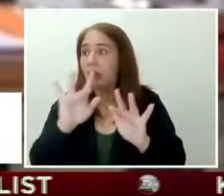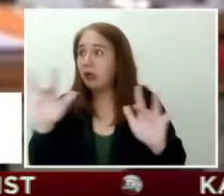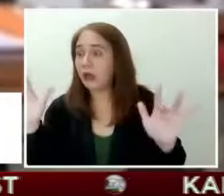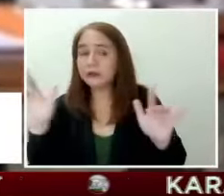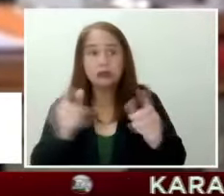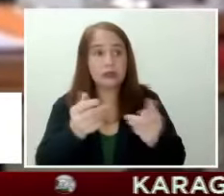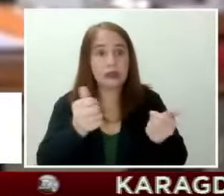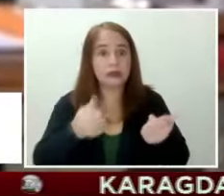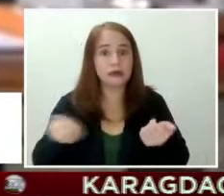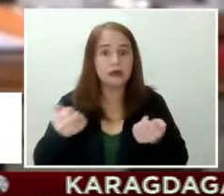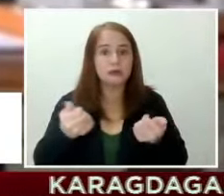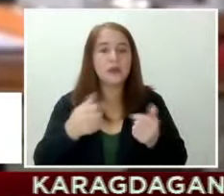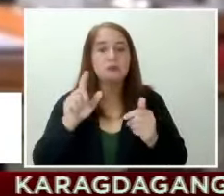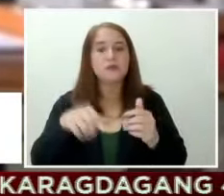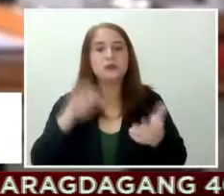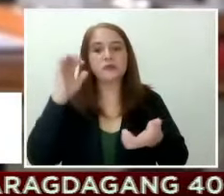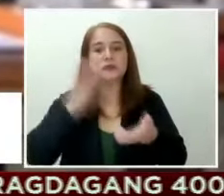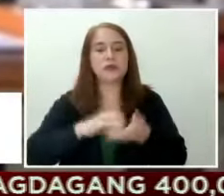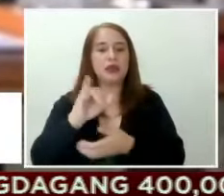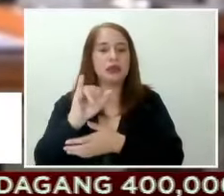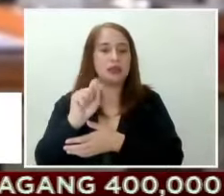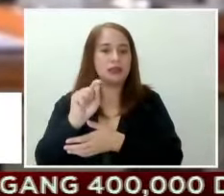pangalawa, certified ng IATF.